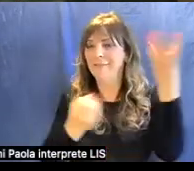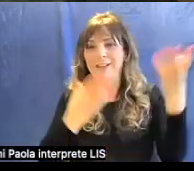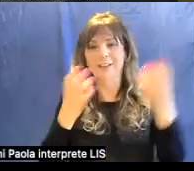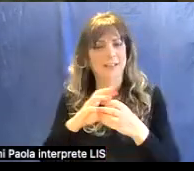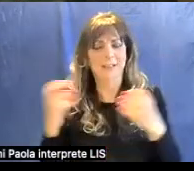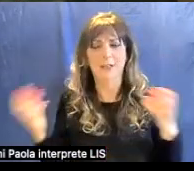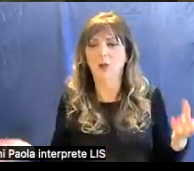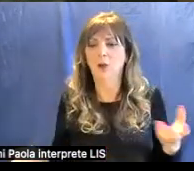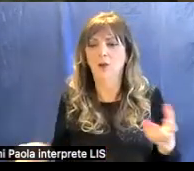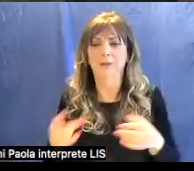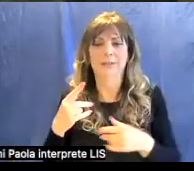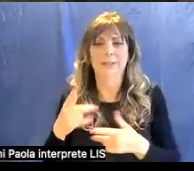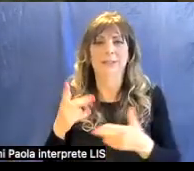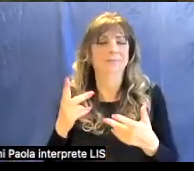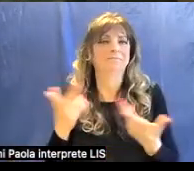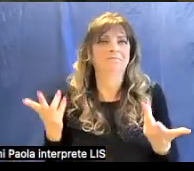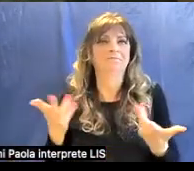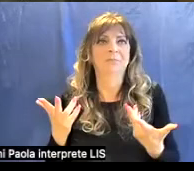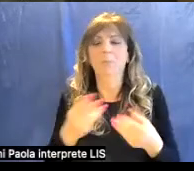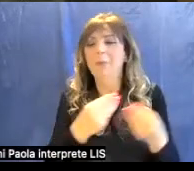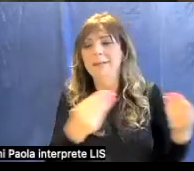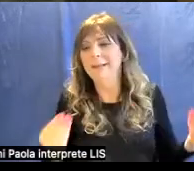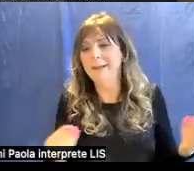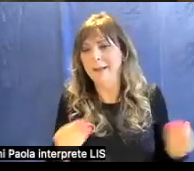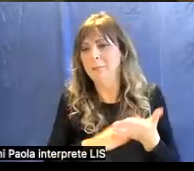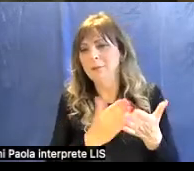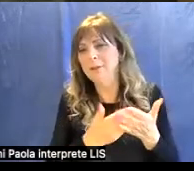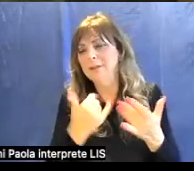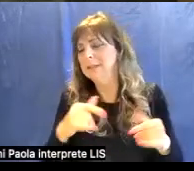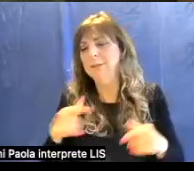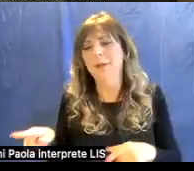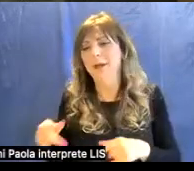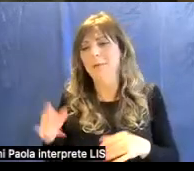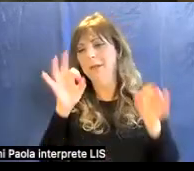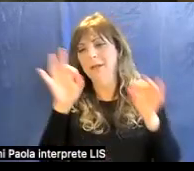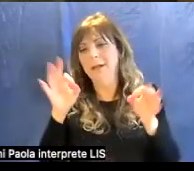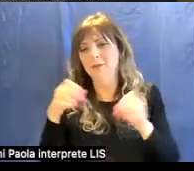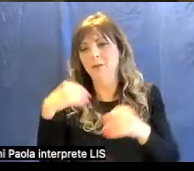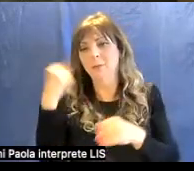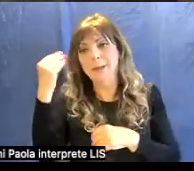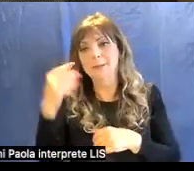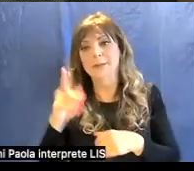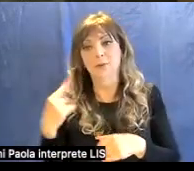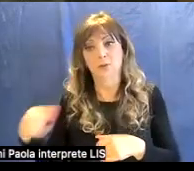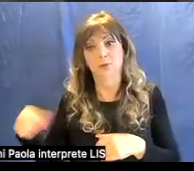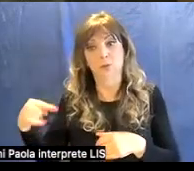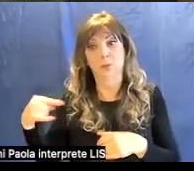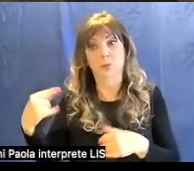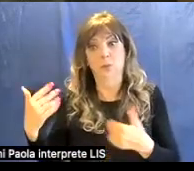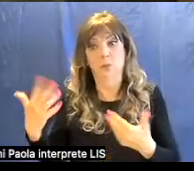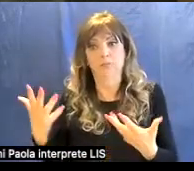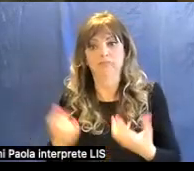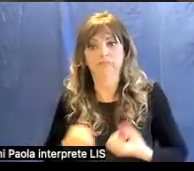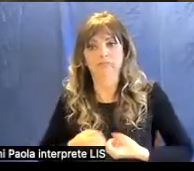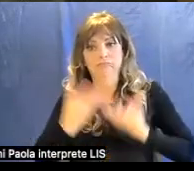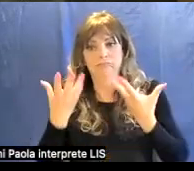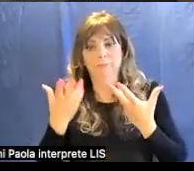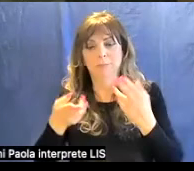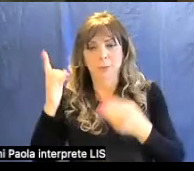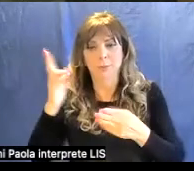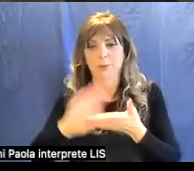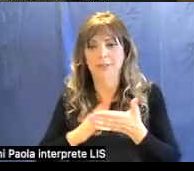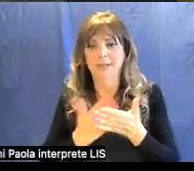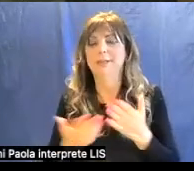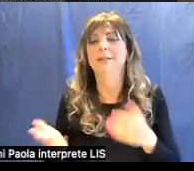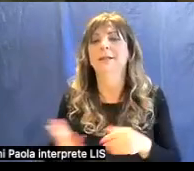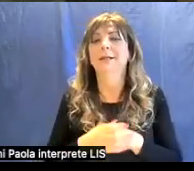nella sua visione più che nei materiali ecco una visione più moderna e quindi c'è sempre questo aneddoto di Vasari che dice che il